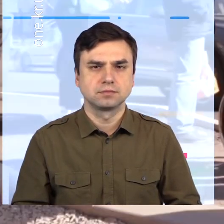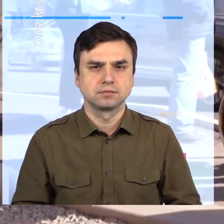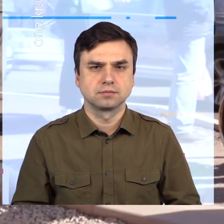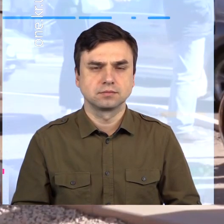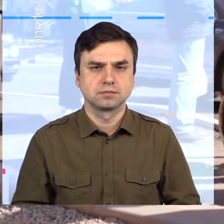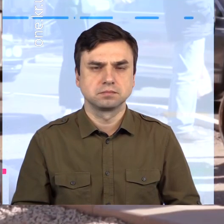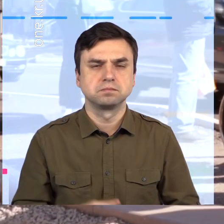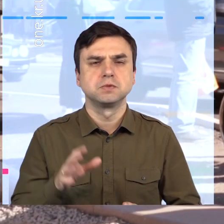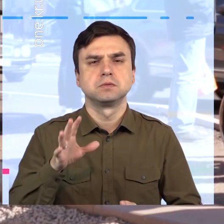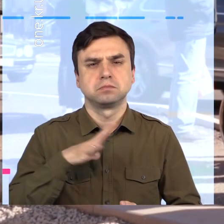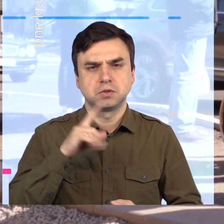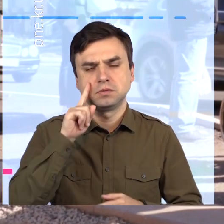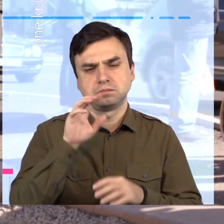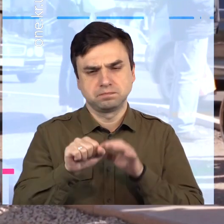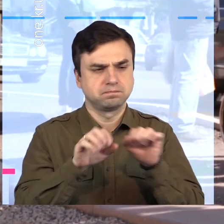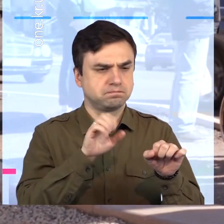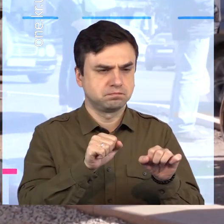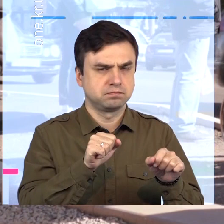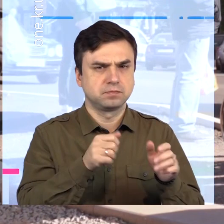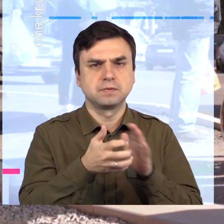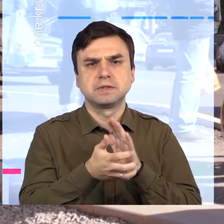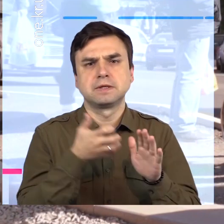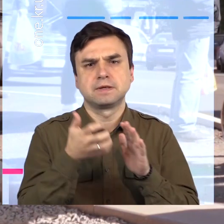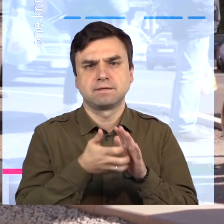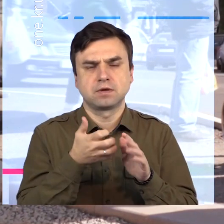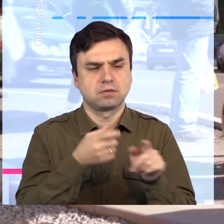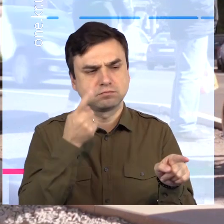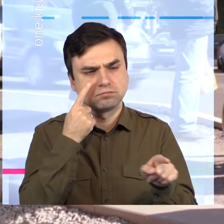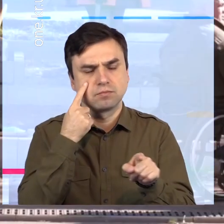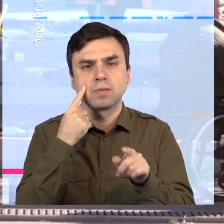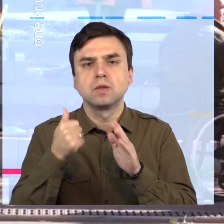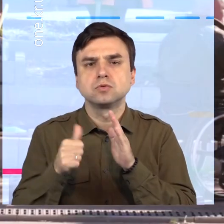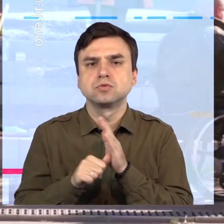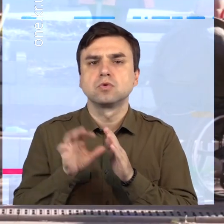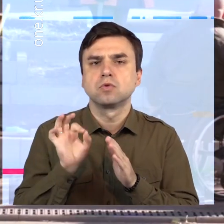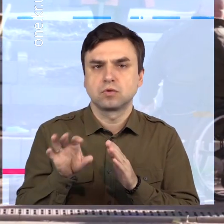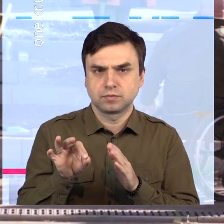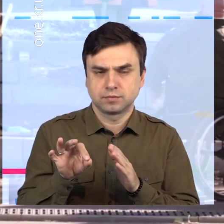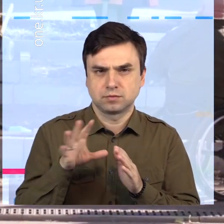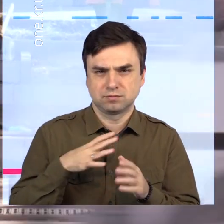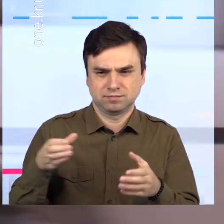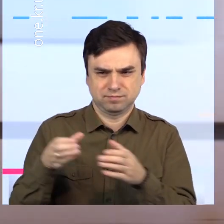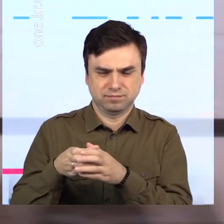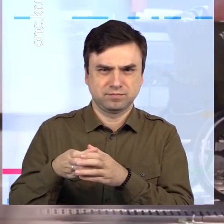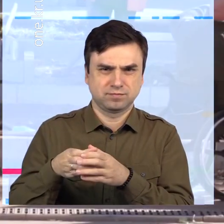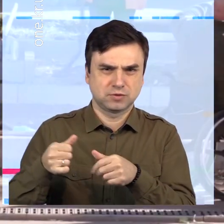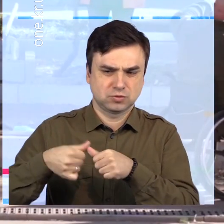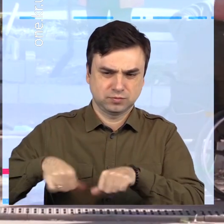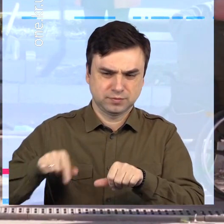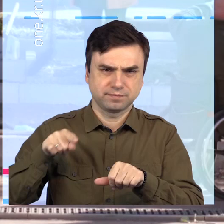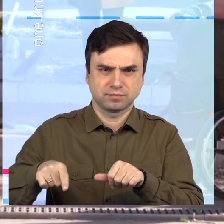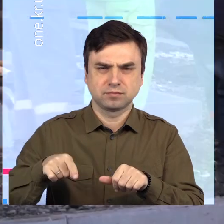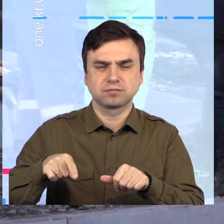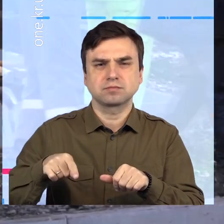Ряд деяких недоліків на вулиці Едуарда Фукса під час зібрання 6 жовтня виявили представники робочої групи, що займається питаннями